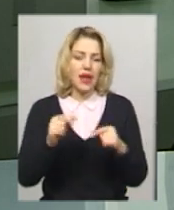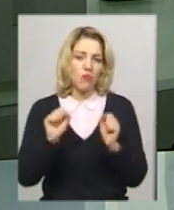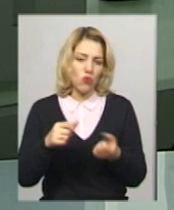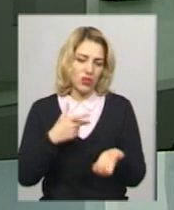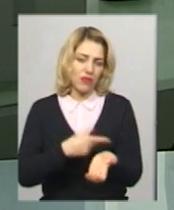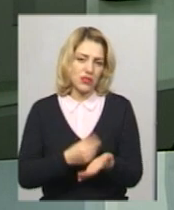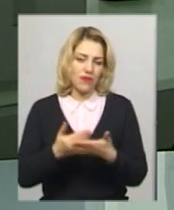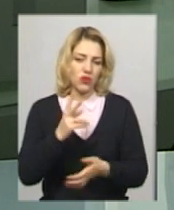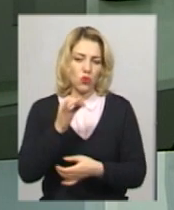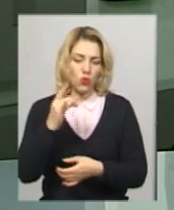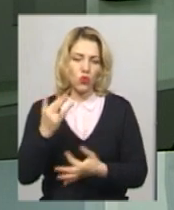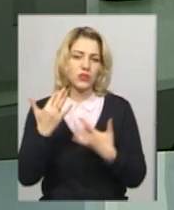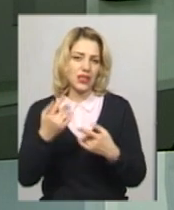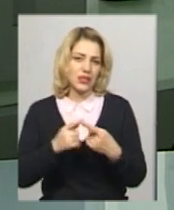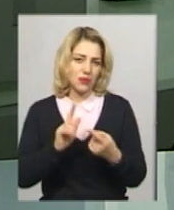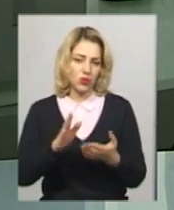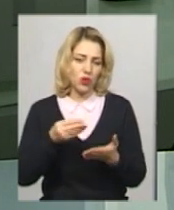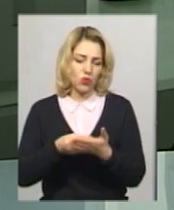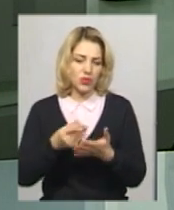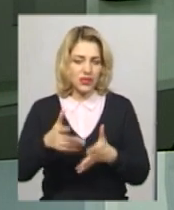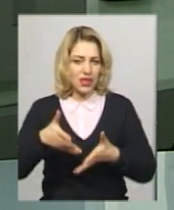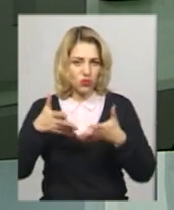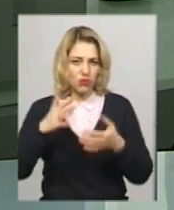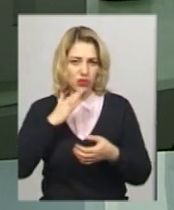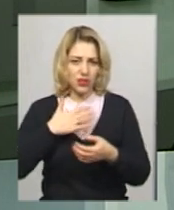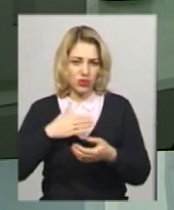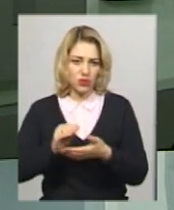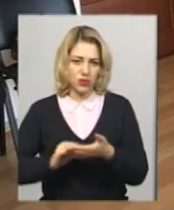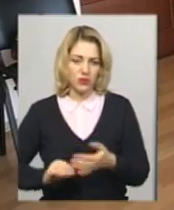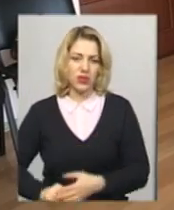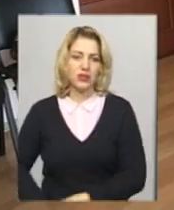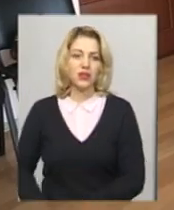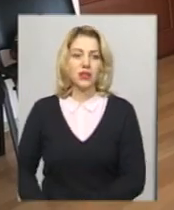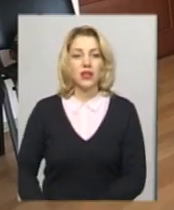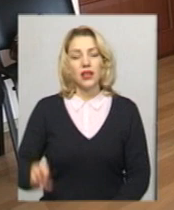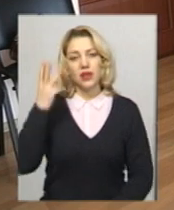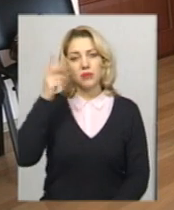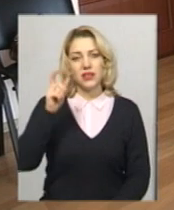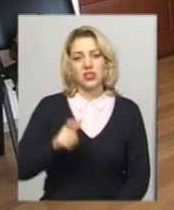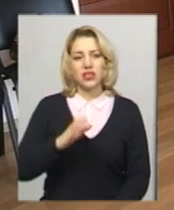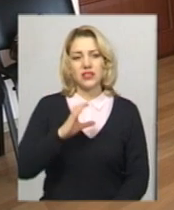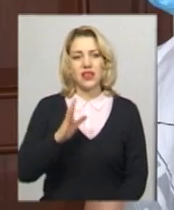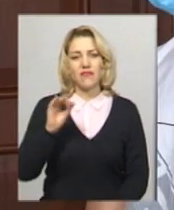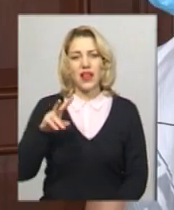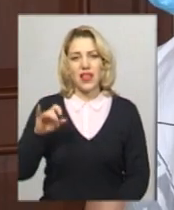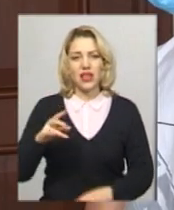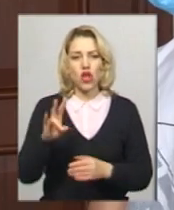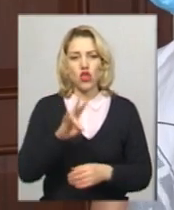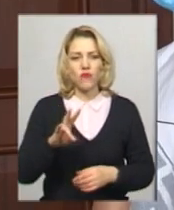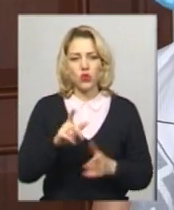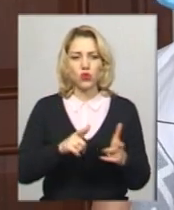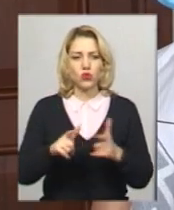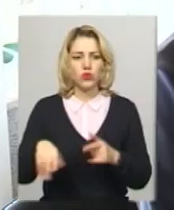кору і скільки це коштуватиме, з'ясовувала Тетяна Ворожцова. Хмельничанин Сергій і Валерій з Нової Ушиці